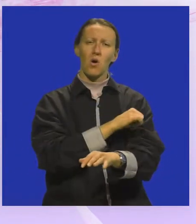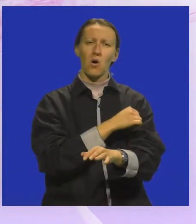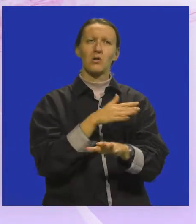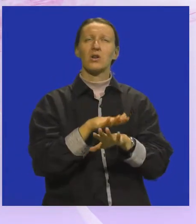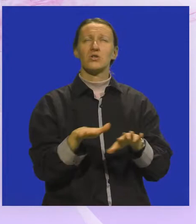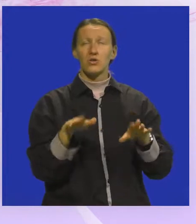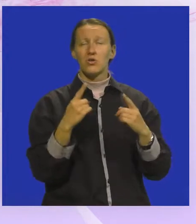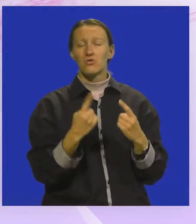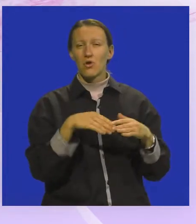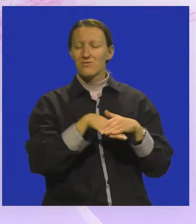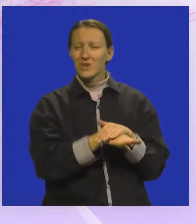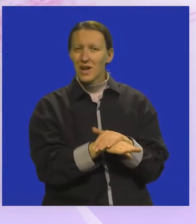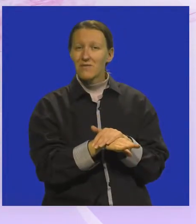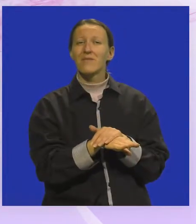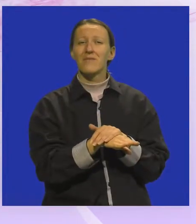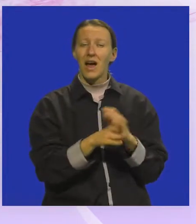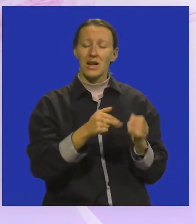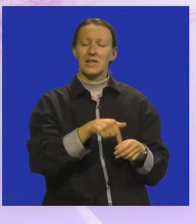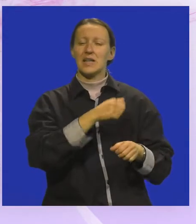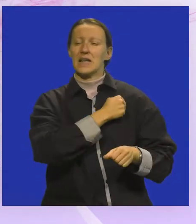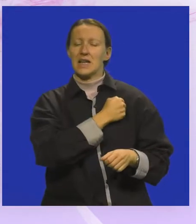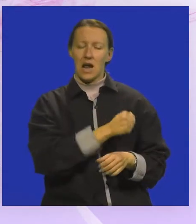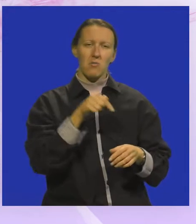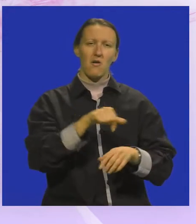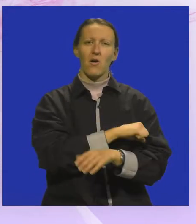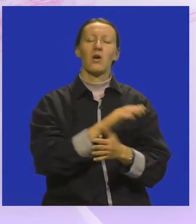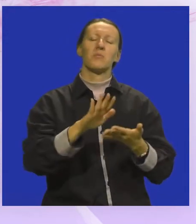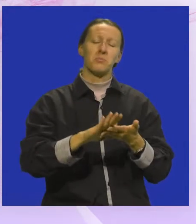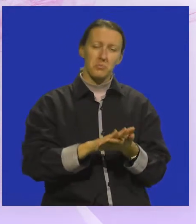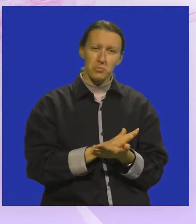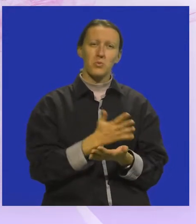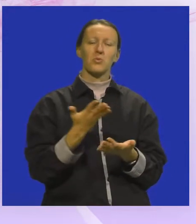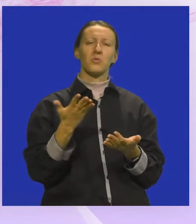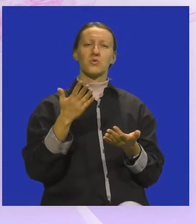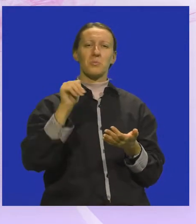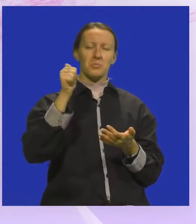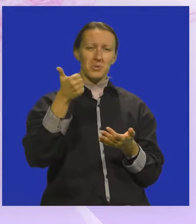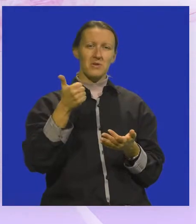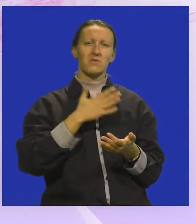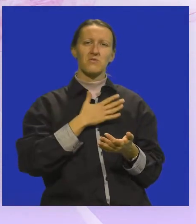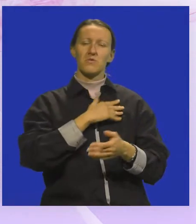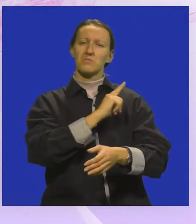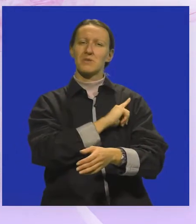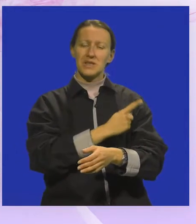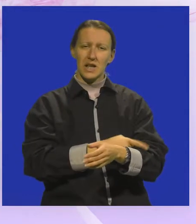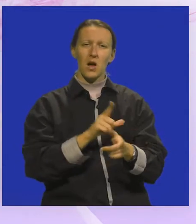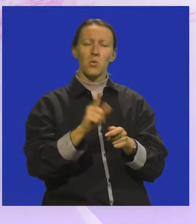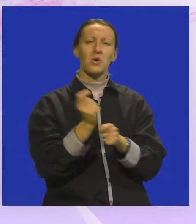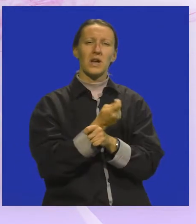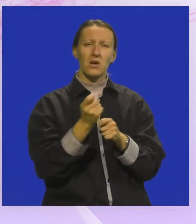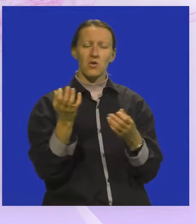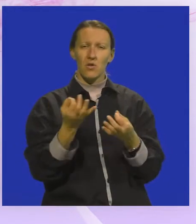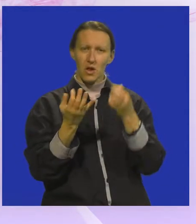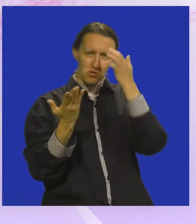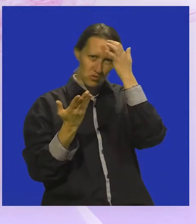stolu, ali smo nekako se okuražili ove godine i baš krenuli prvenstveno u vlastitim snagama u rekonstrukciju